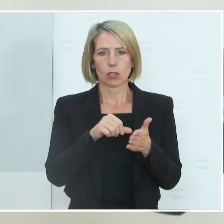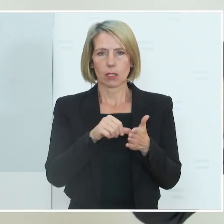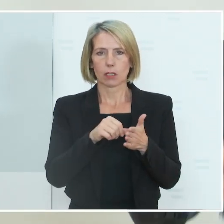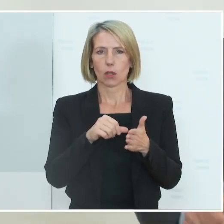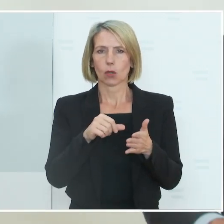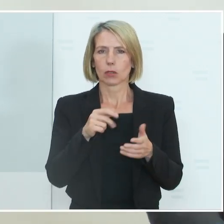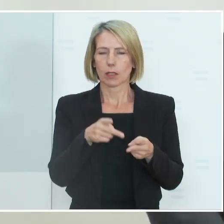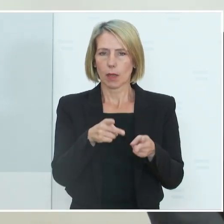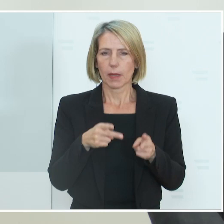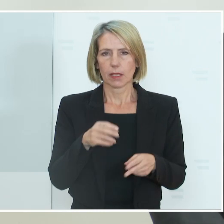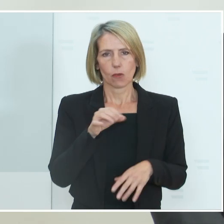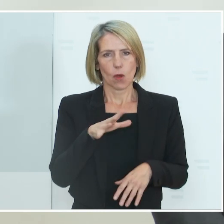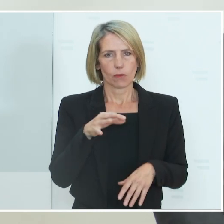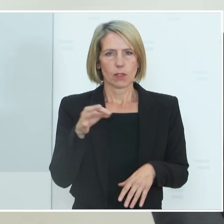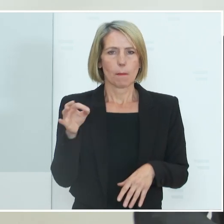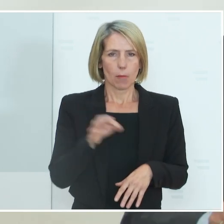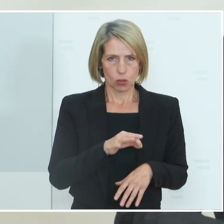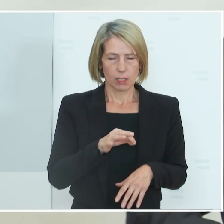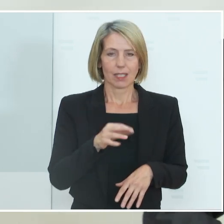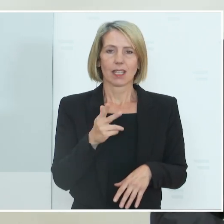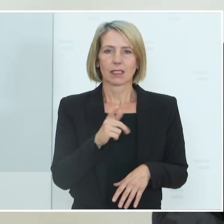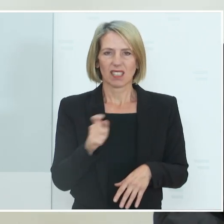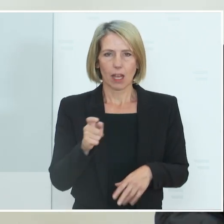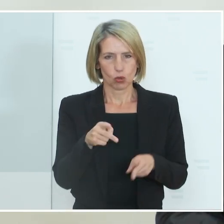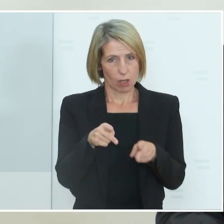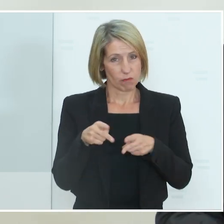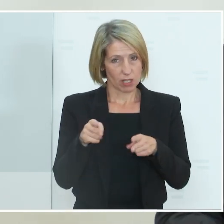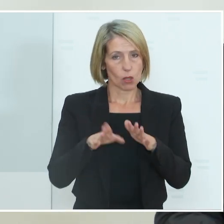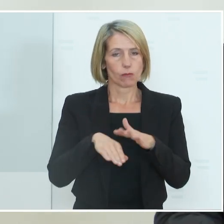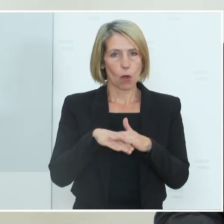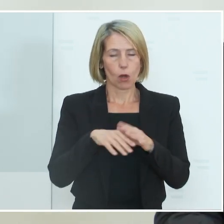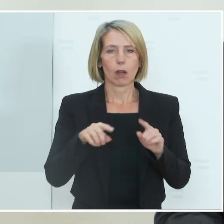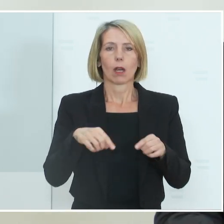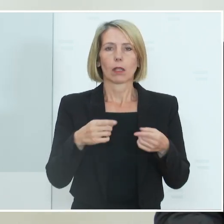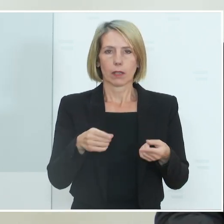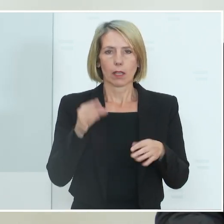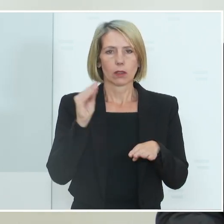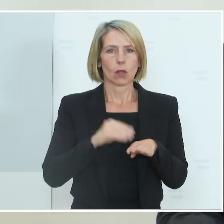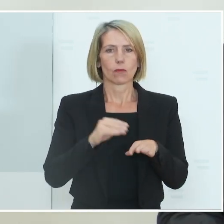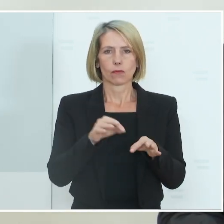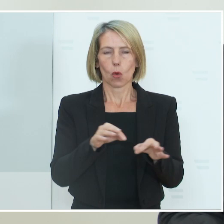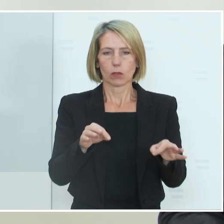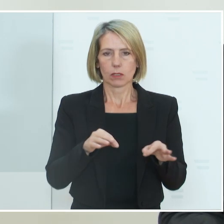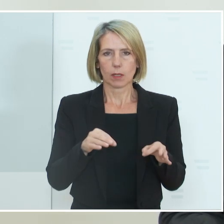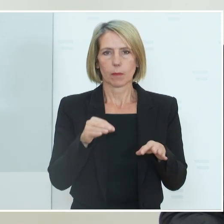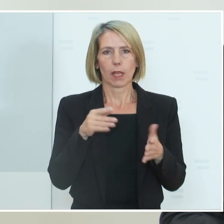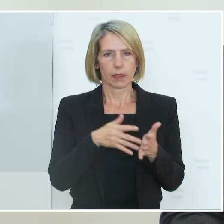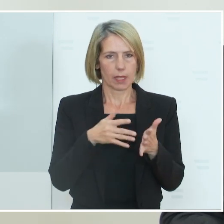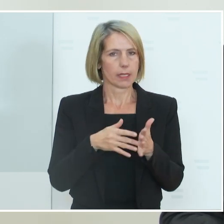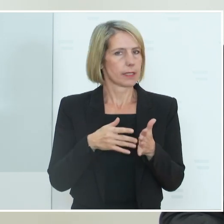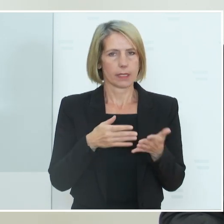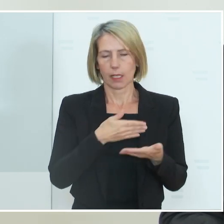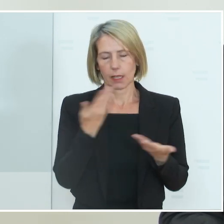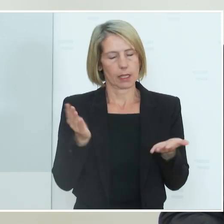15 Prozent, also 300 Betten, dann wird es zu einem Wegfall der Wohnzimmer, der Gültigkeit der Wohnzimmertests